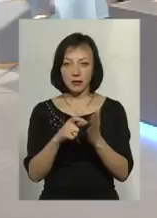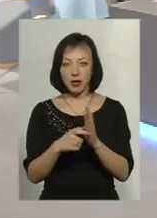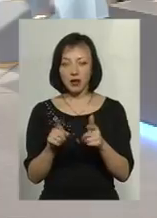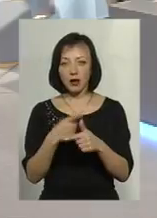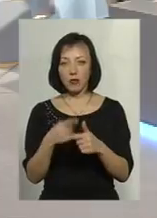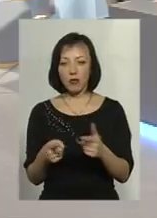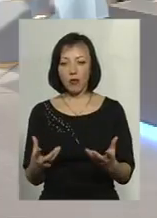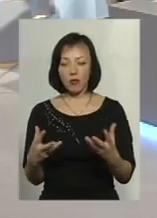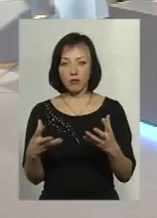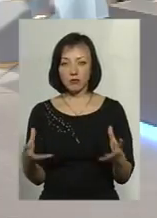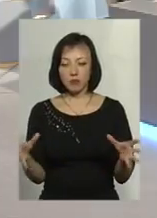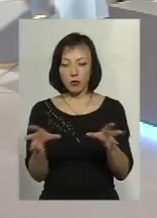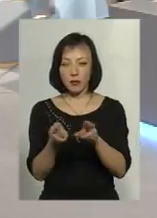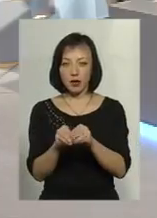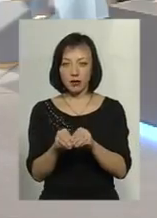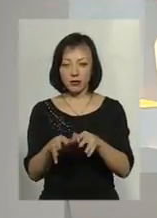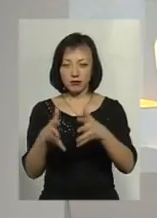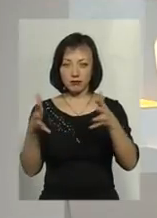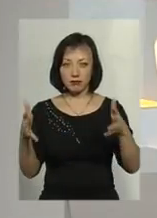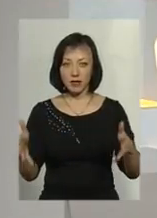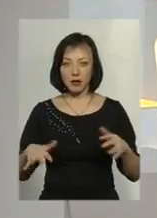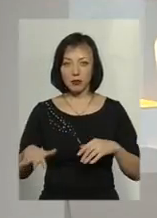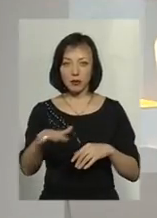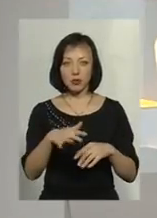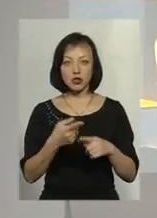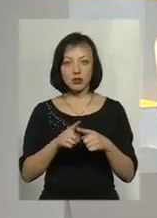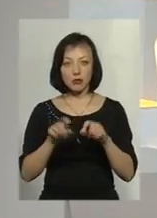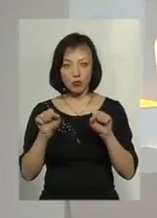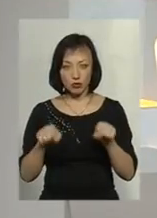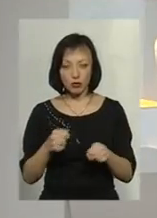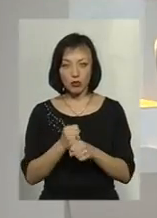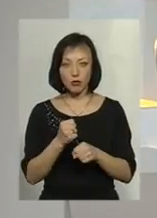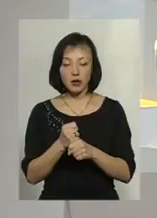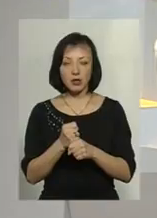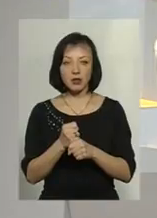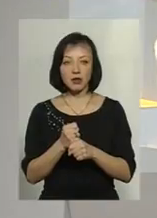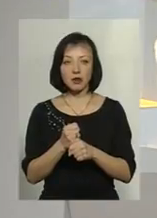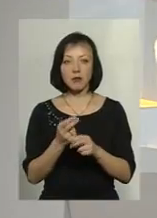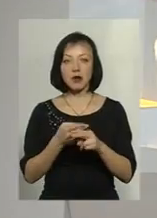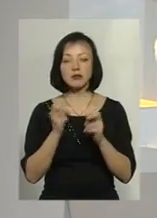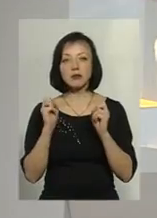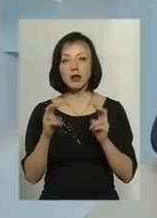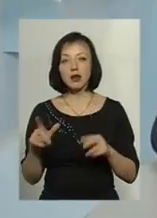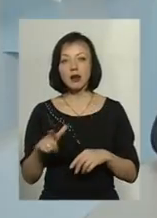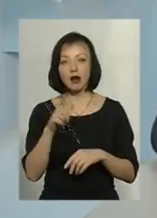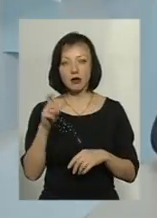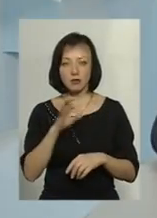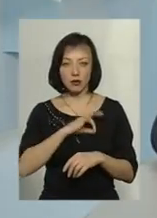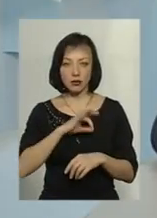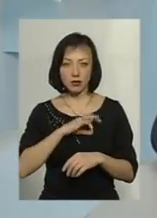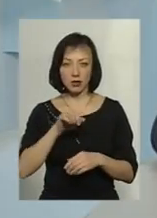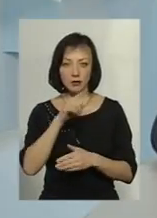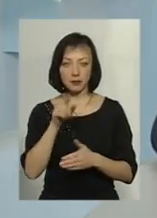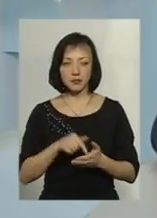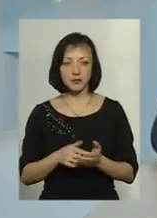'єднують приміщення в студії. Чи можна це робити з позиції безпеки використання газових